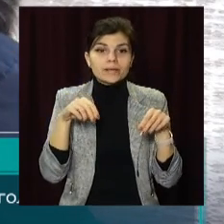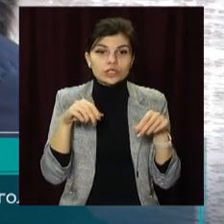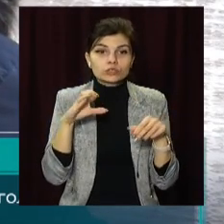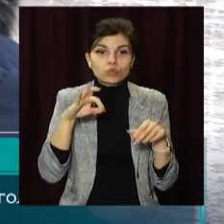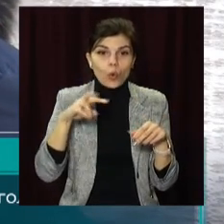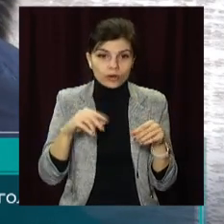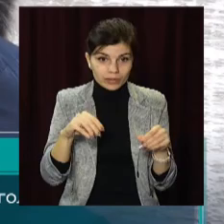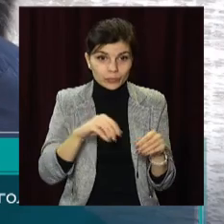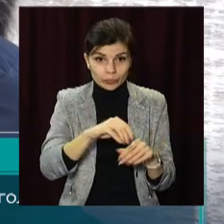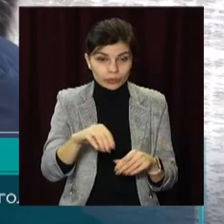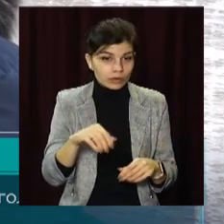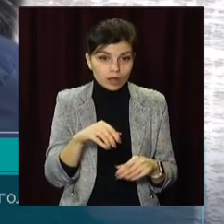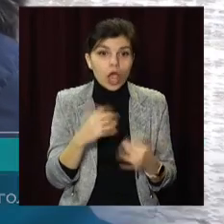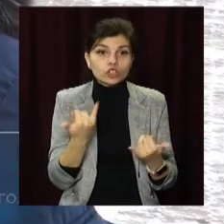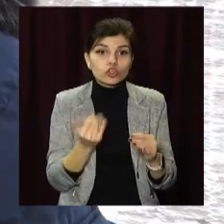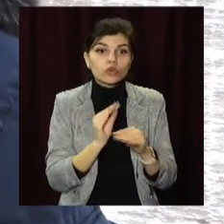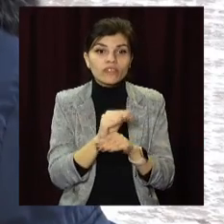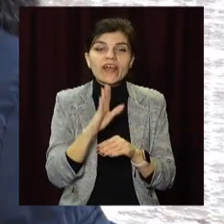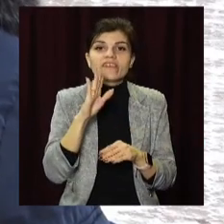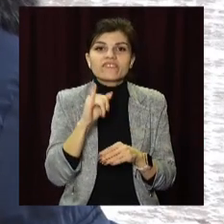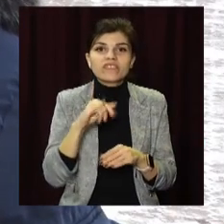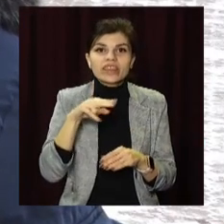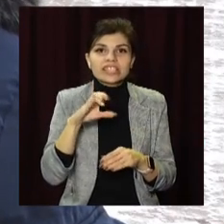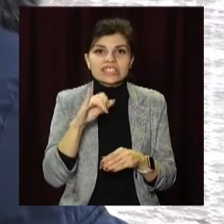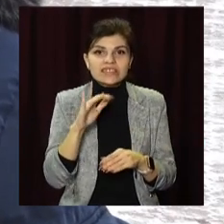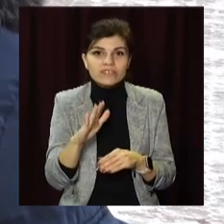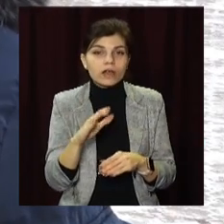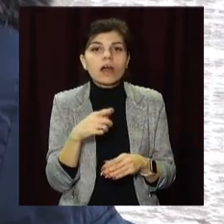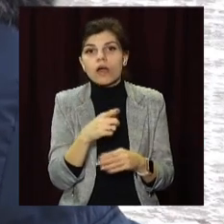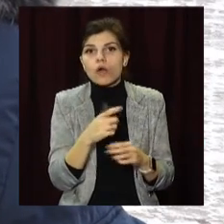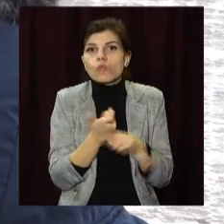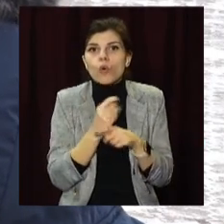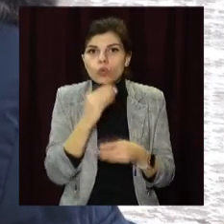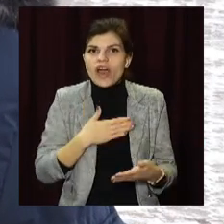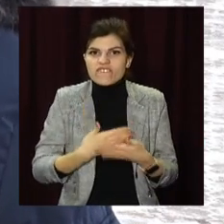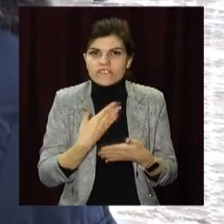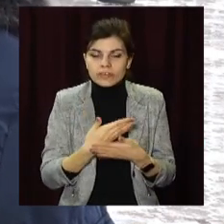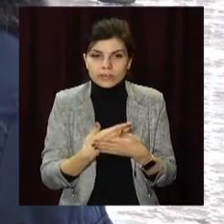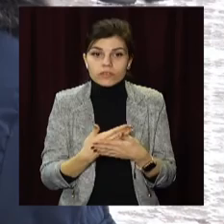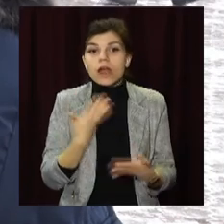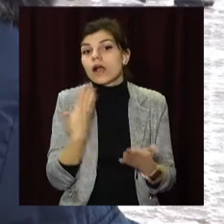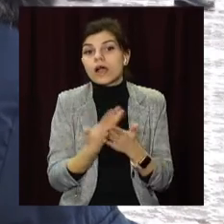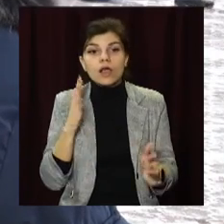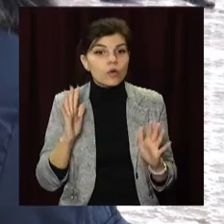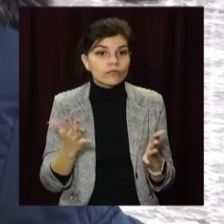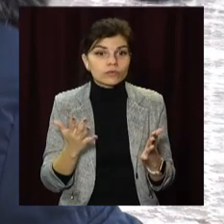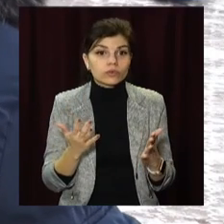яку ходить пісок. Тепер ми додаємо відсів. Він є більш ефективним, тому що у разі, якщо, наприклад,